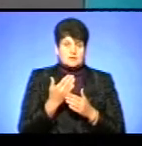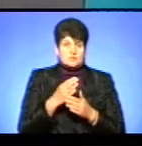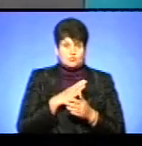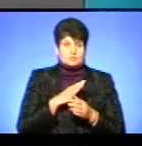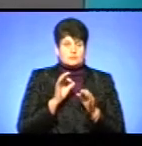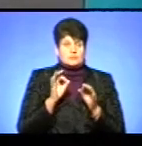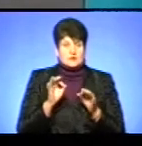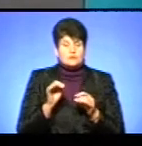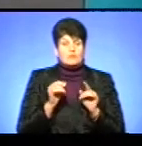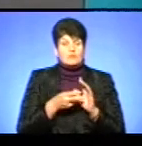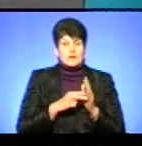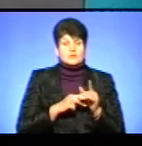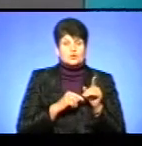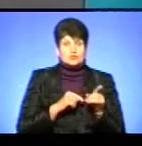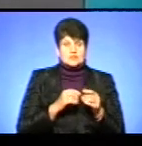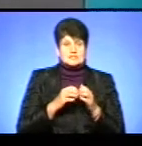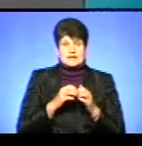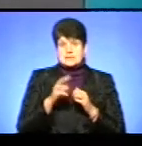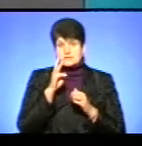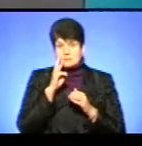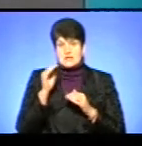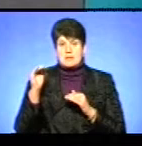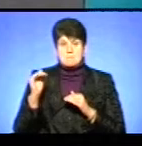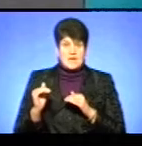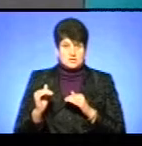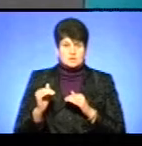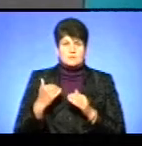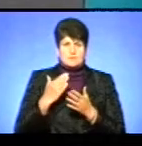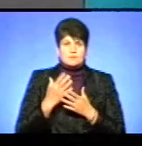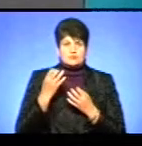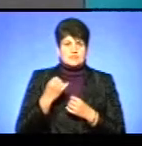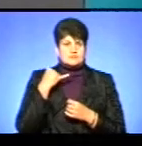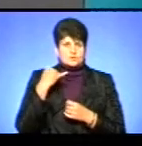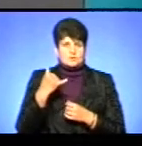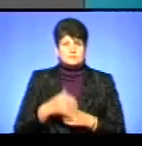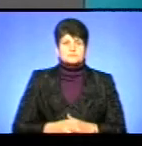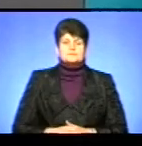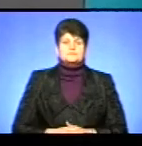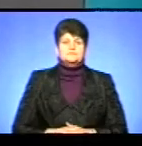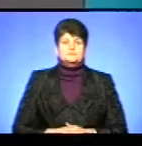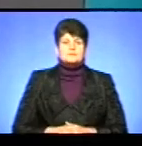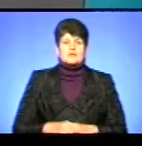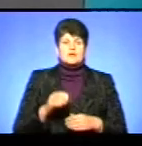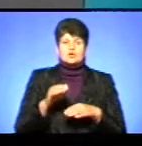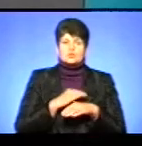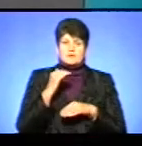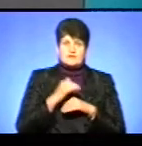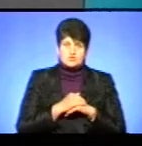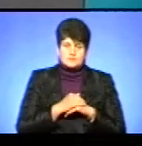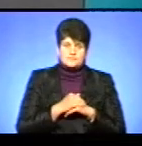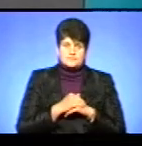доцільне в плані того, що середня заробітна плата насправді набагато менша. Ми маємо ще один телефонний дзвінок. Доброго вечора. Алло, добрий вечор.